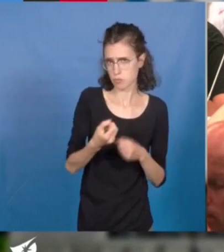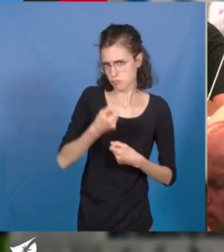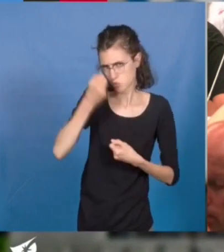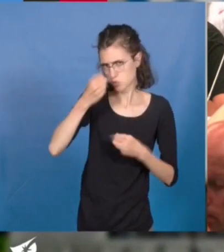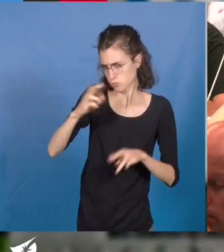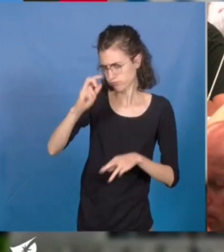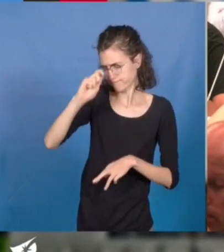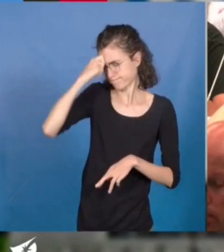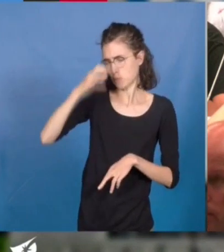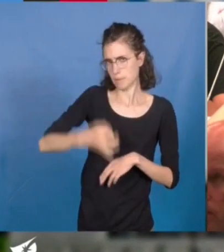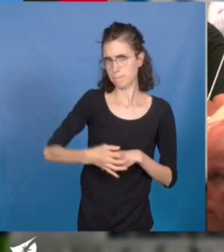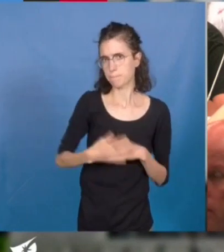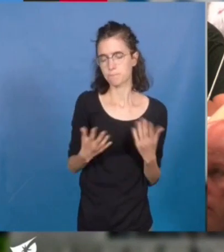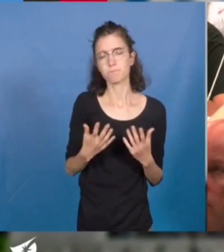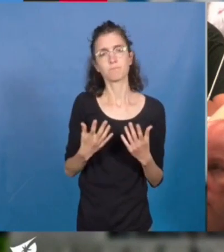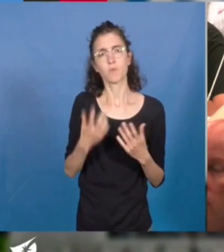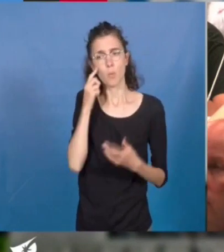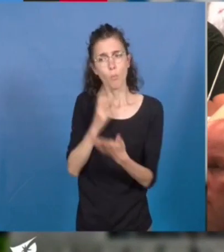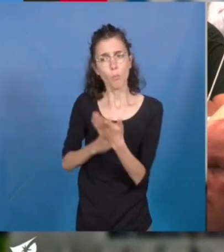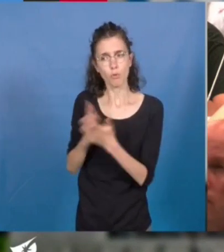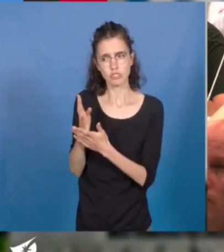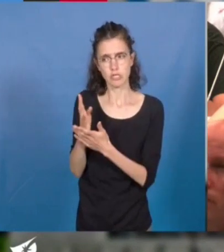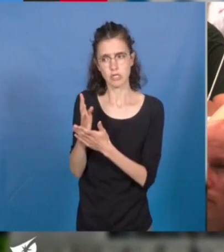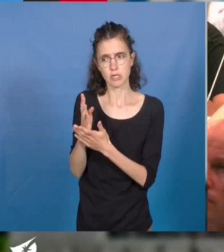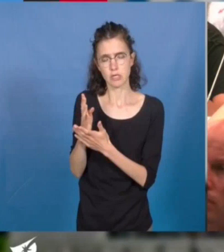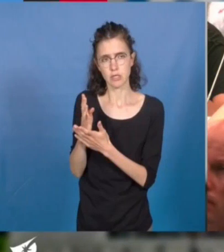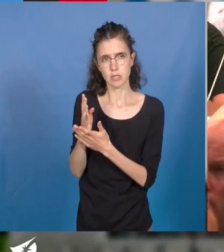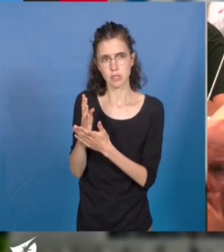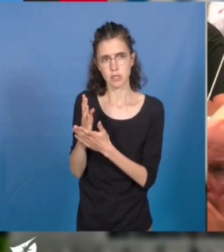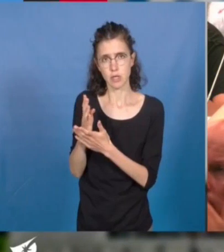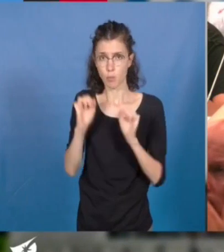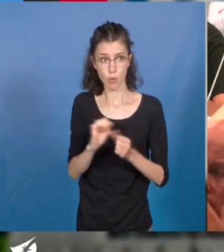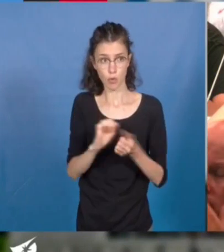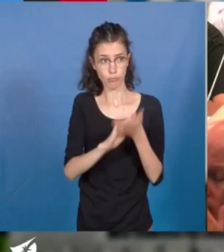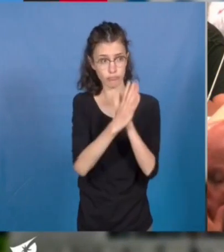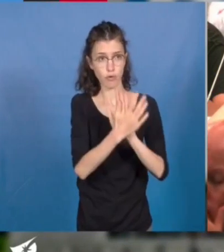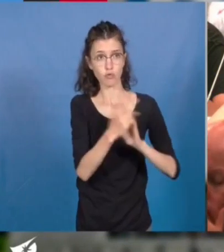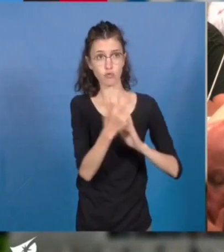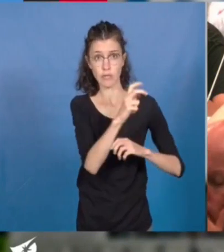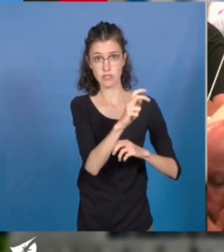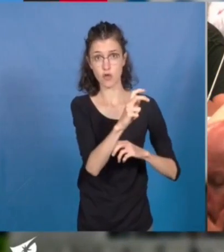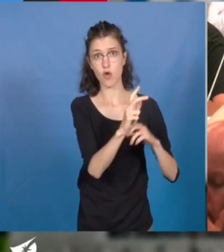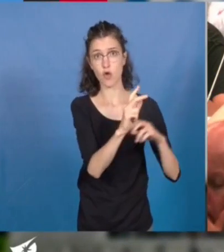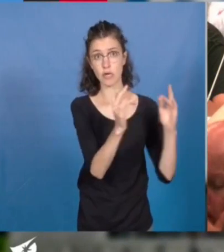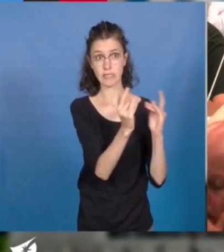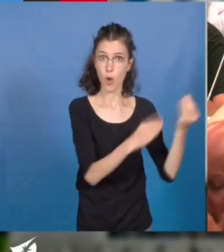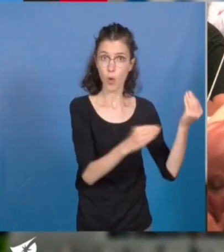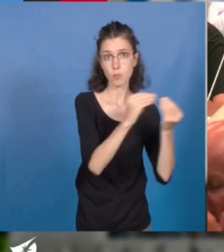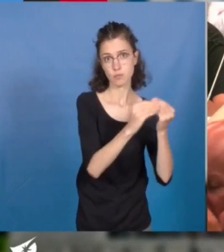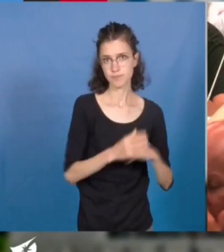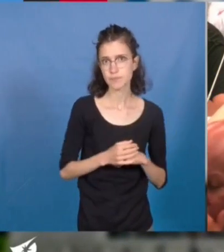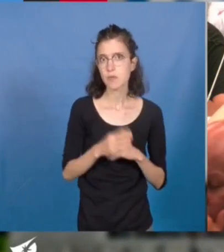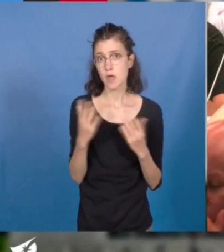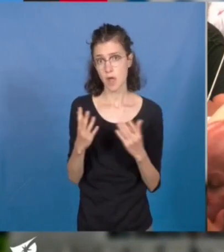pour que le projet regagne presque 300 lits. Cette première bataille a été gagnée,